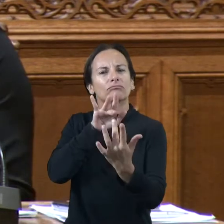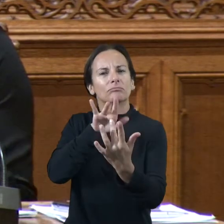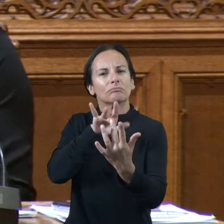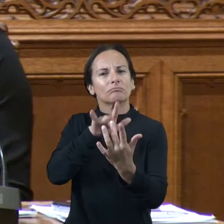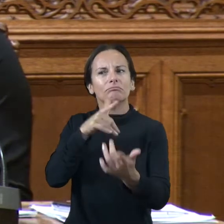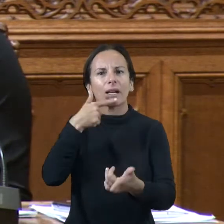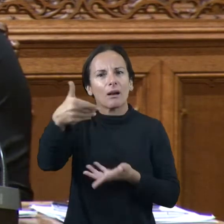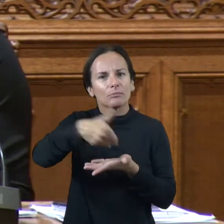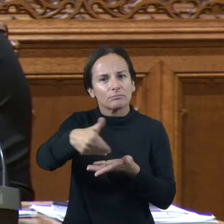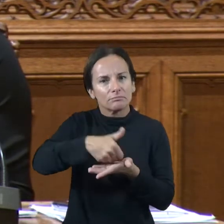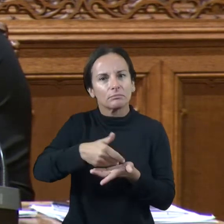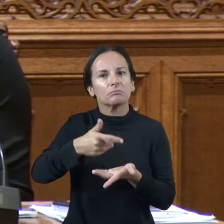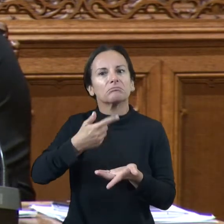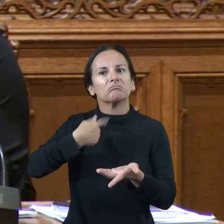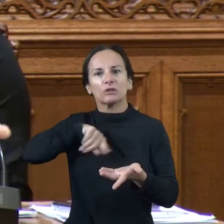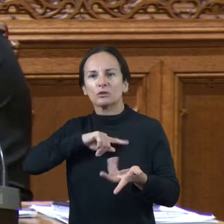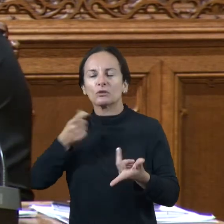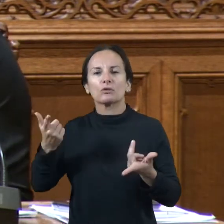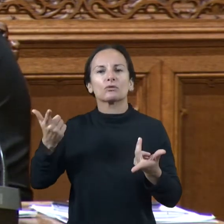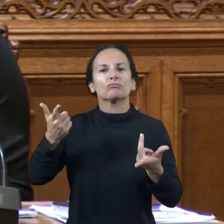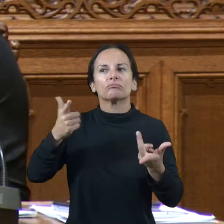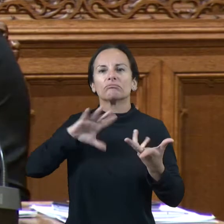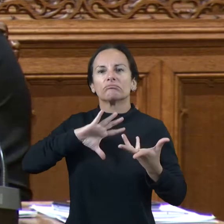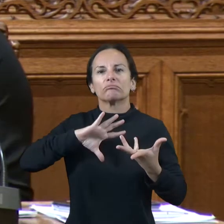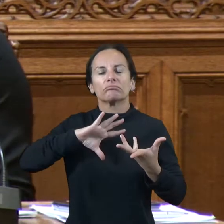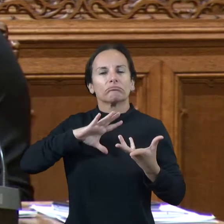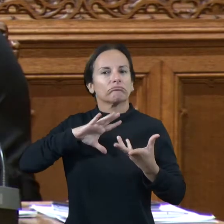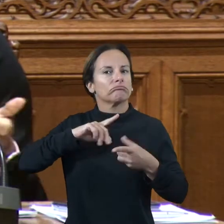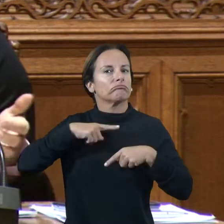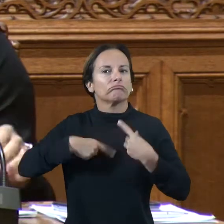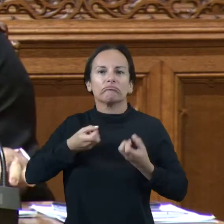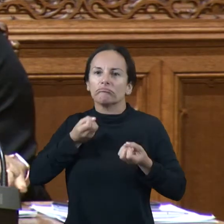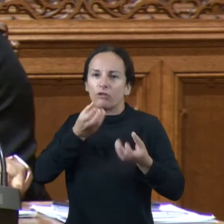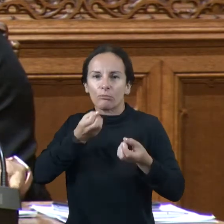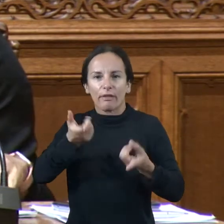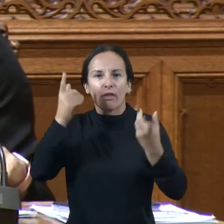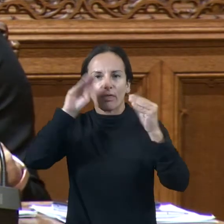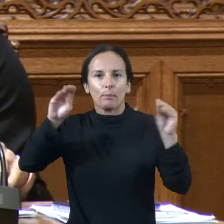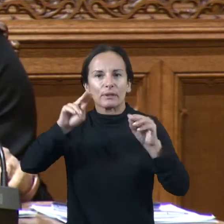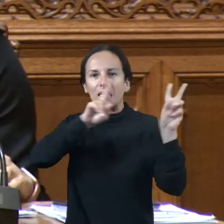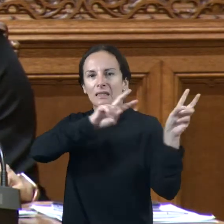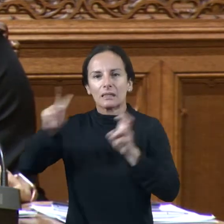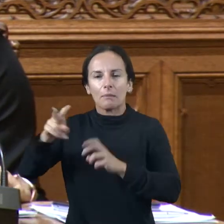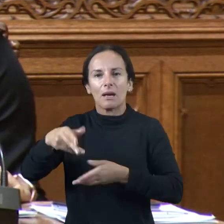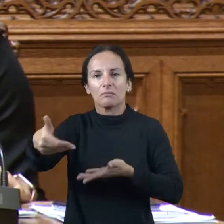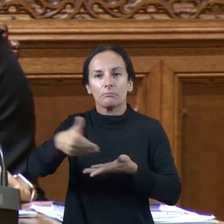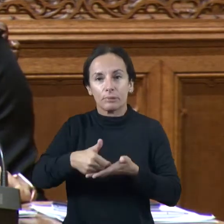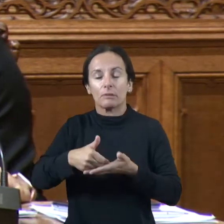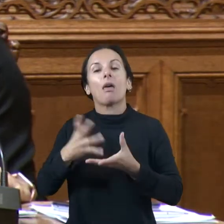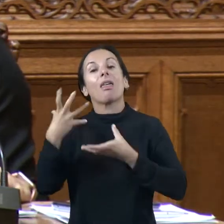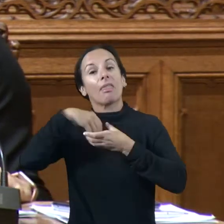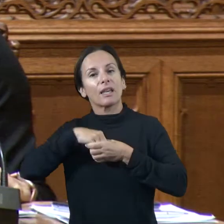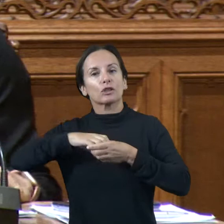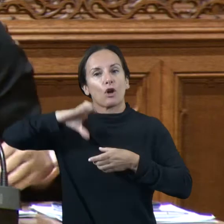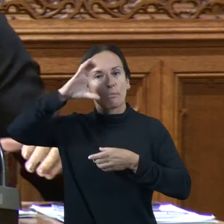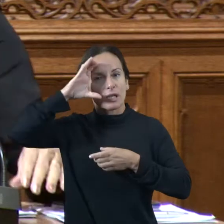al dia i intentem assessorar i formar amb els temes que se'm demanen a través de l'Observatori Esportiu de Mallorca.